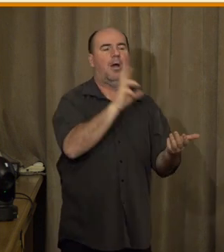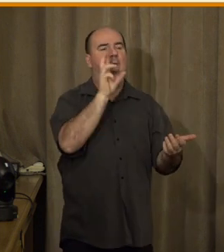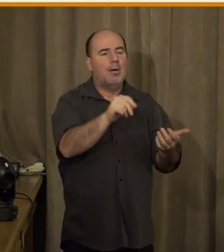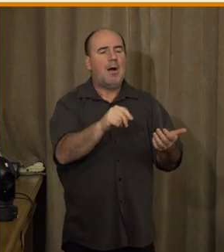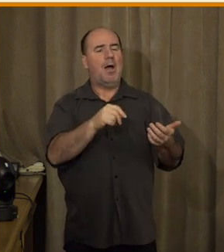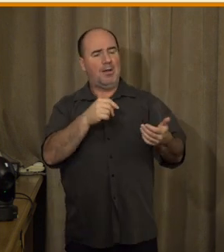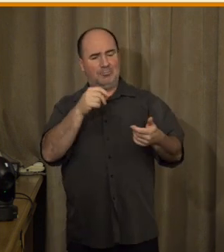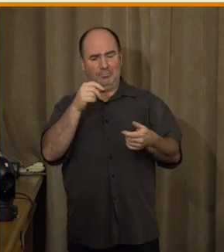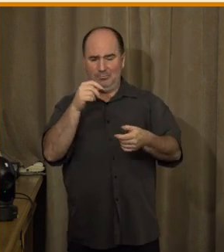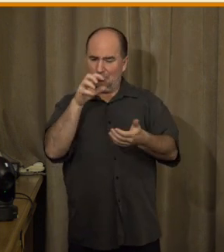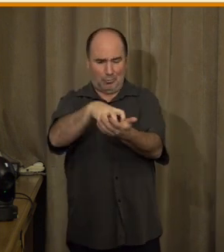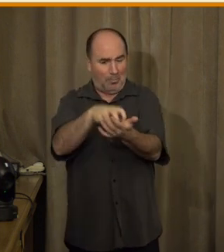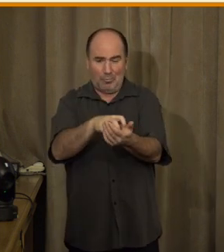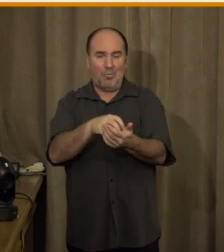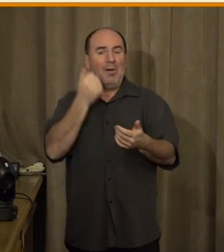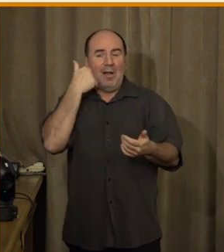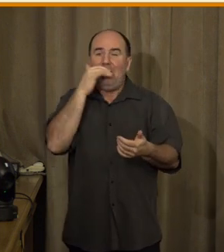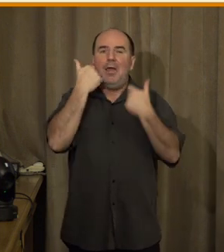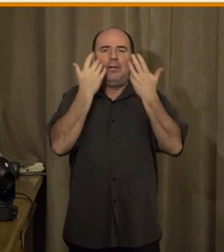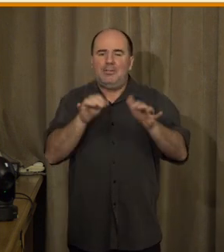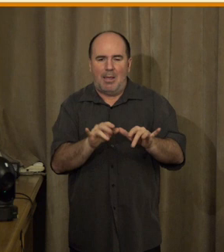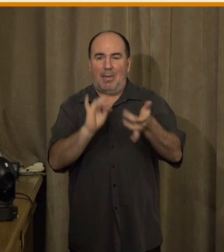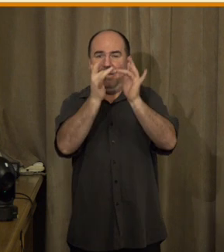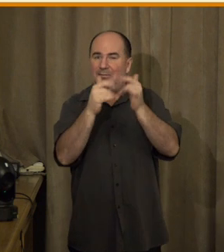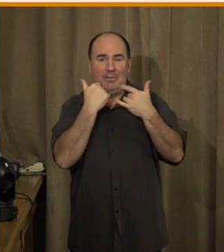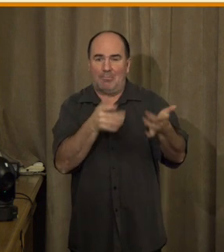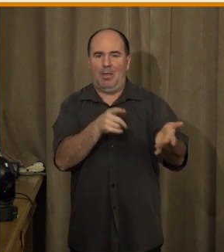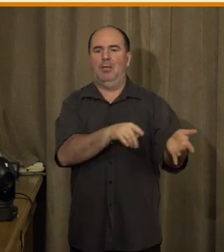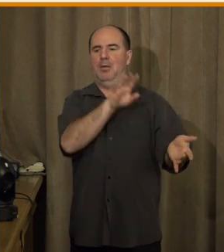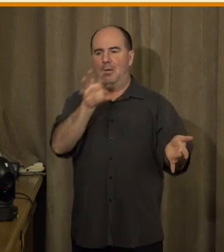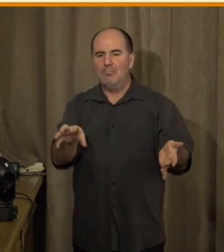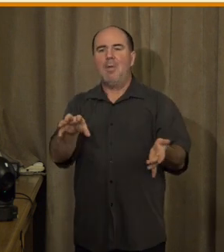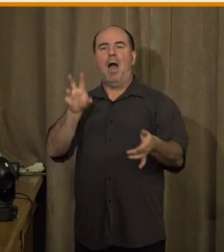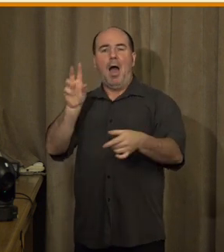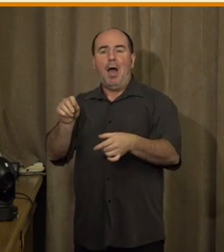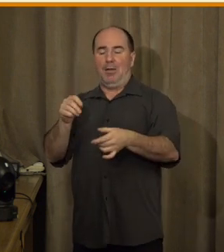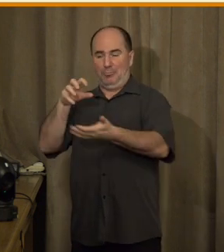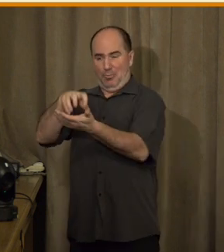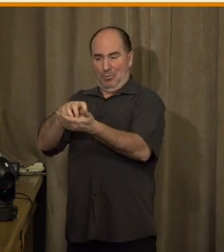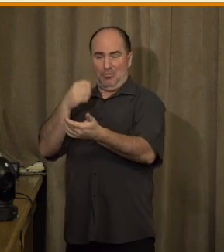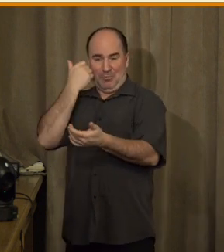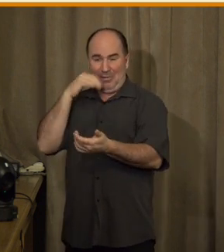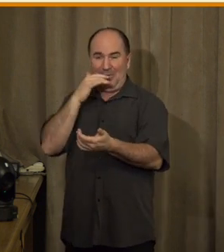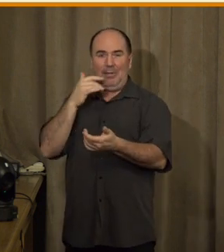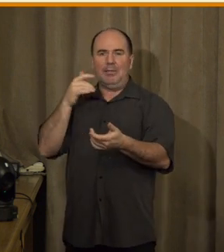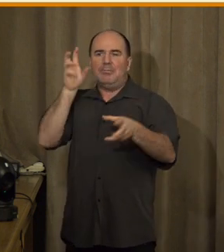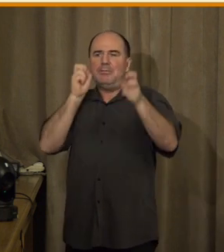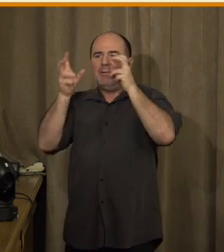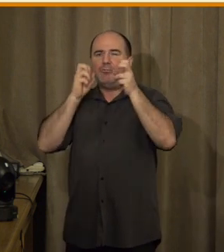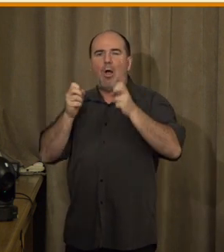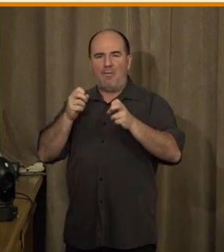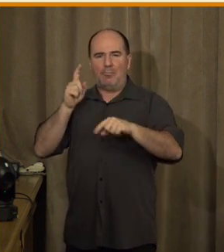jsou mezi nimi lidé, kteří nechtějí mít přístup k technologiím, ale všichni ještě mají nějakou další přidanou